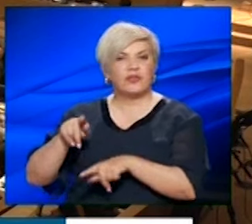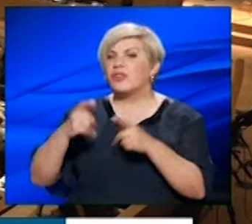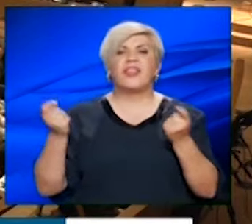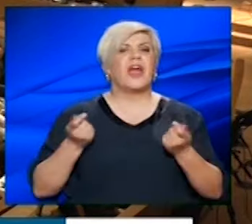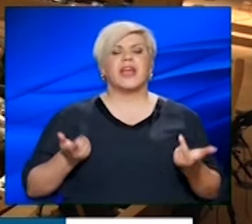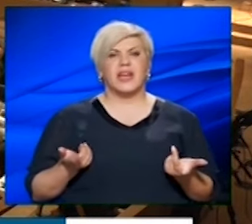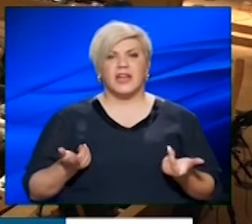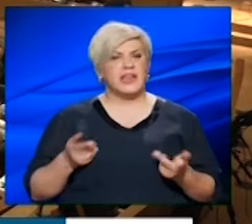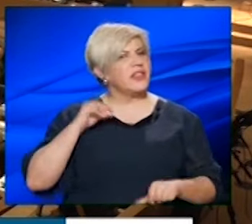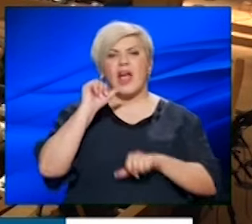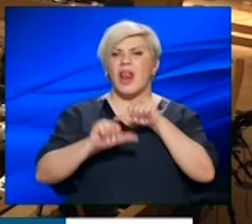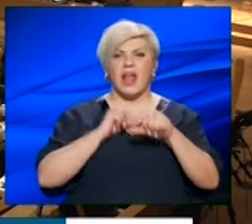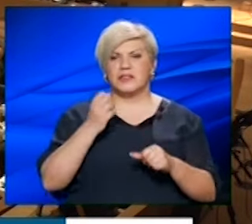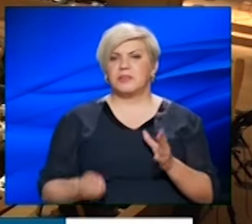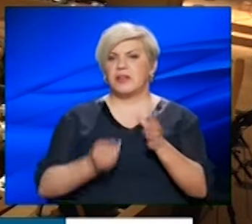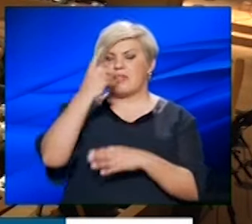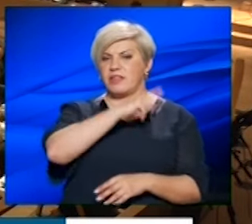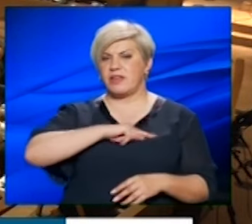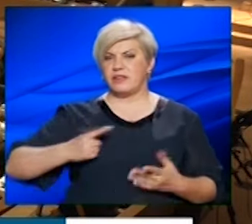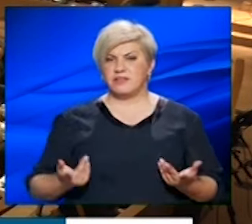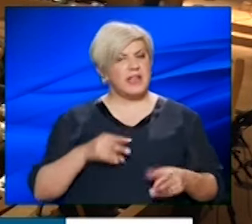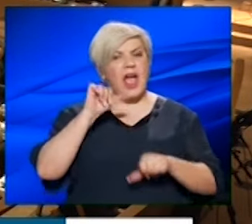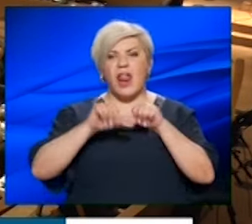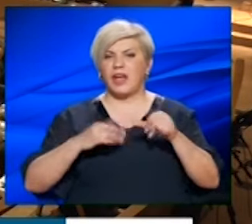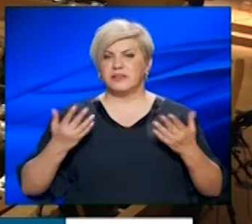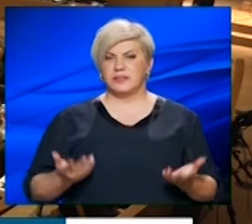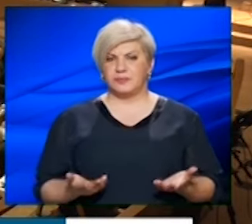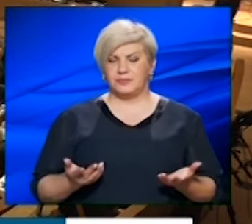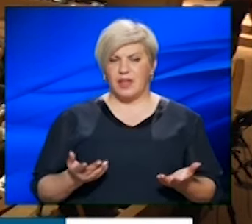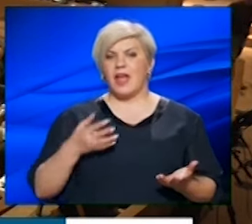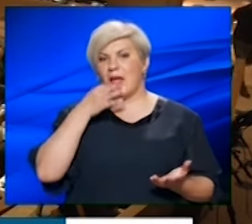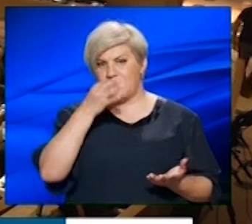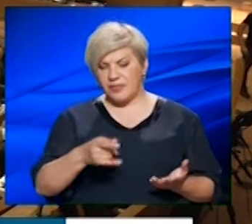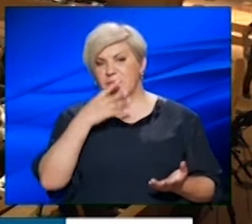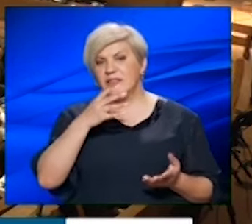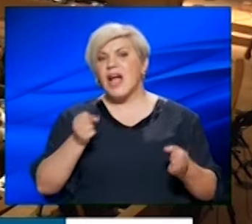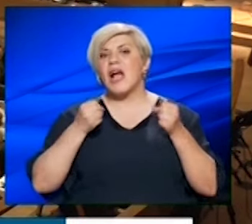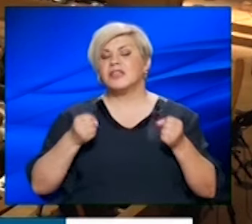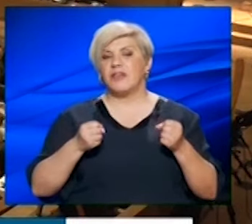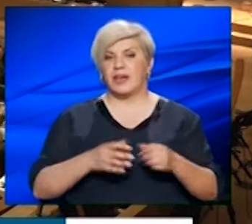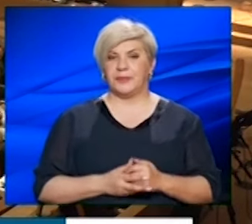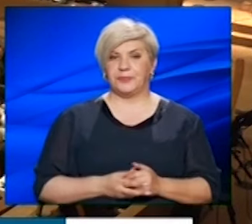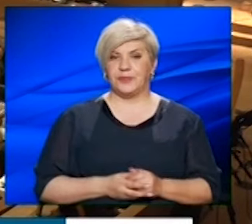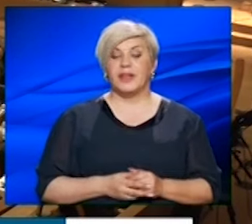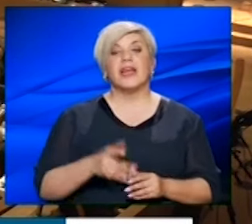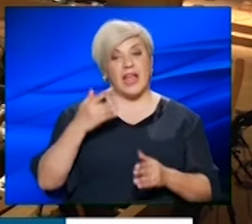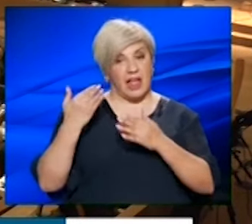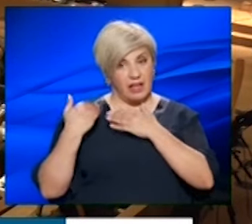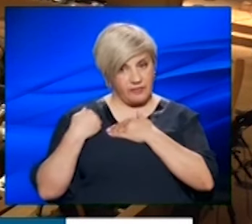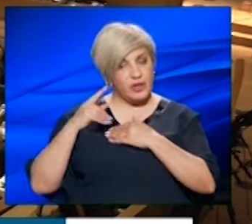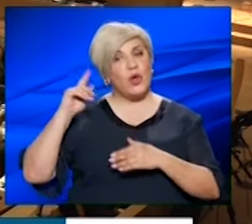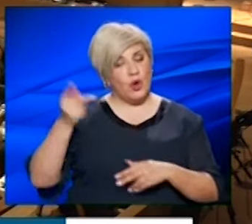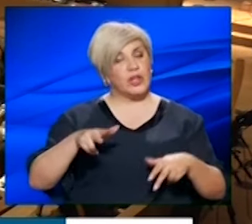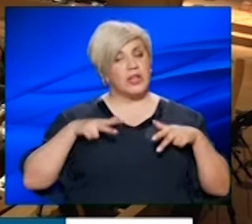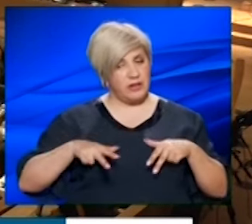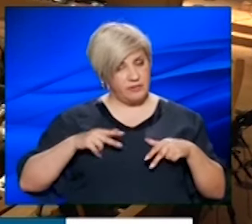γίνει, τι θα αλλάξει από τη νέα διοίκηση, τι αλλάζει. Επειδή μιλήσατε για ασφάλεια. Είναι ευθύνη προφανώς όλων των